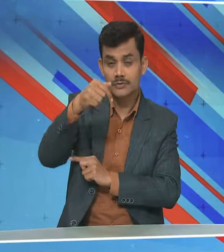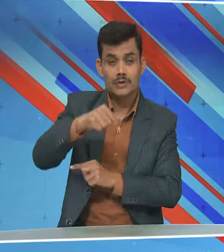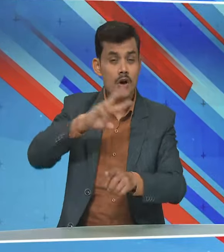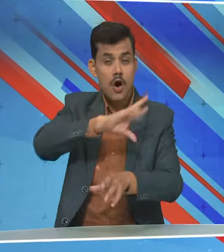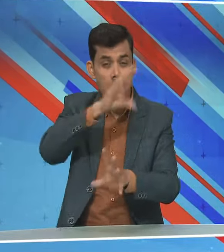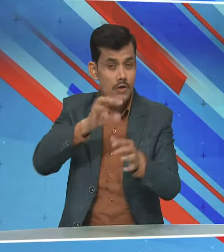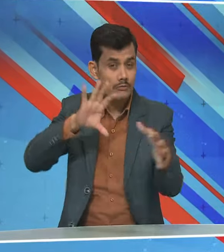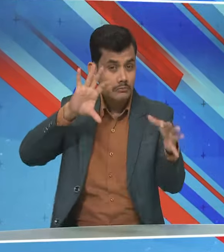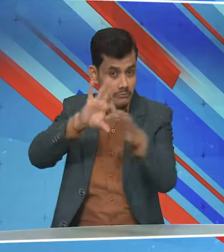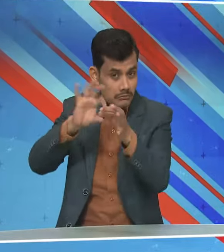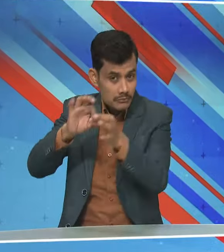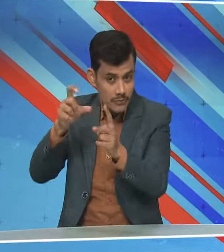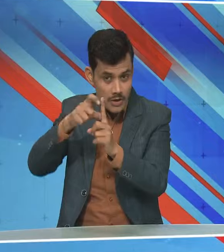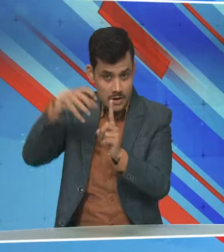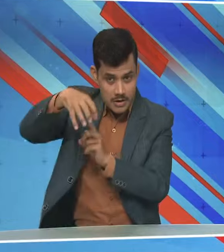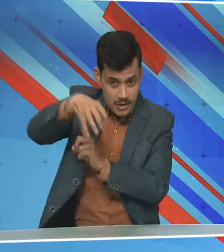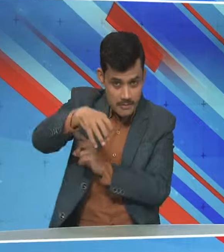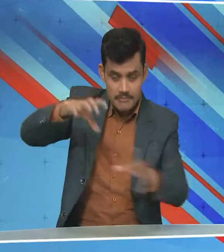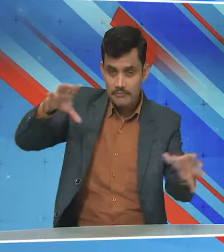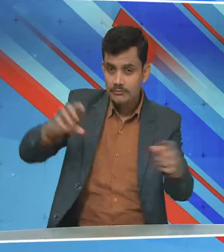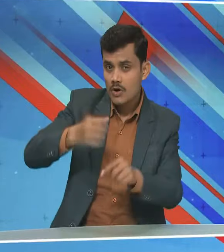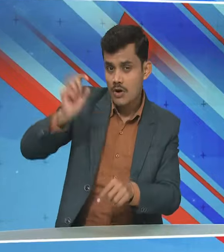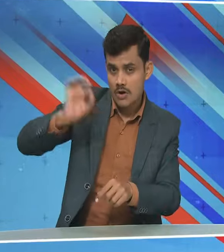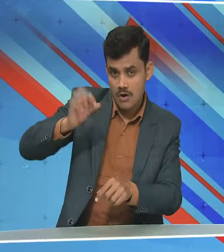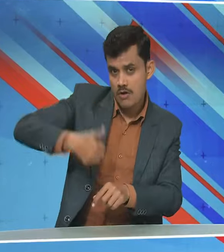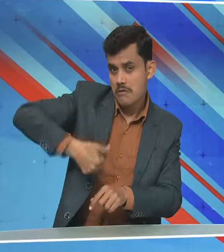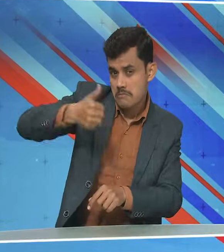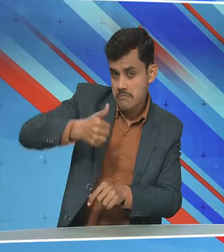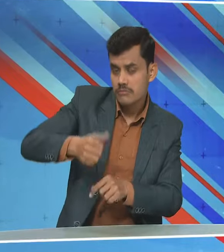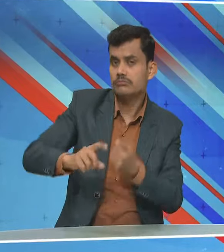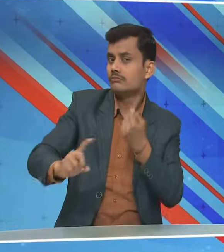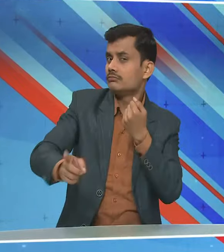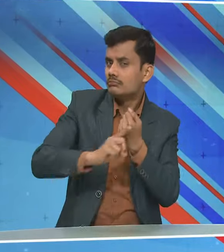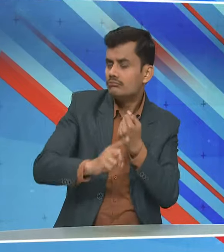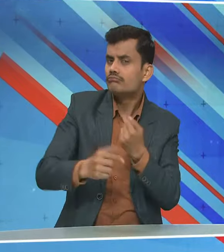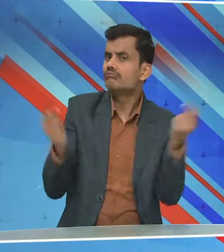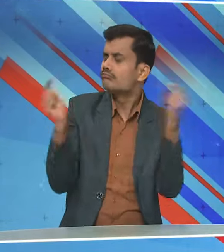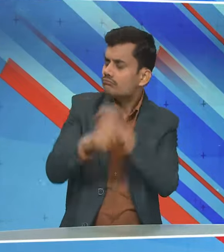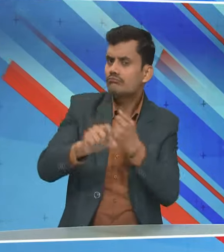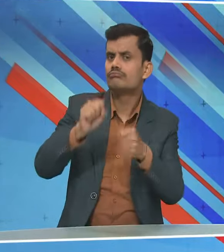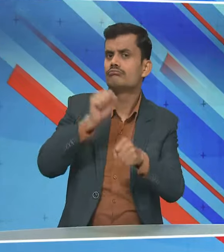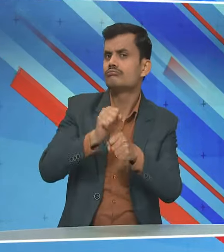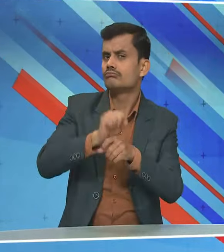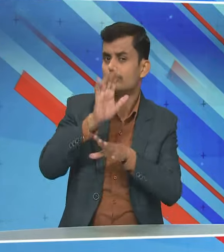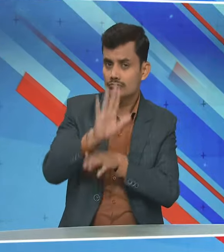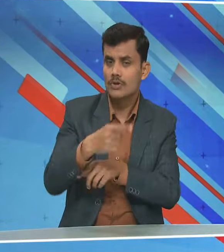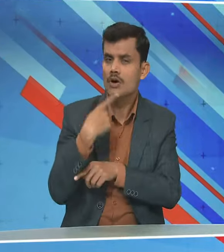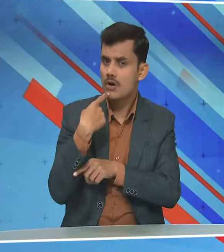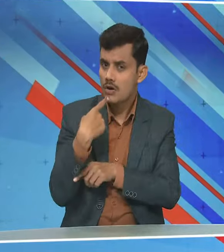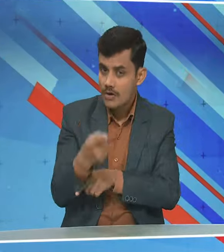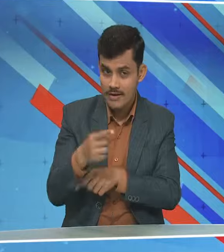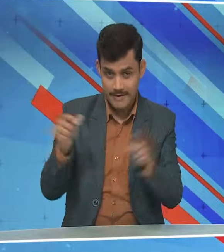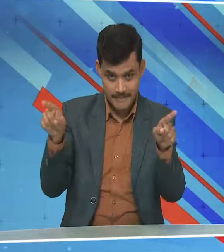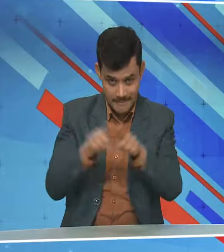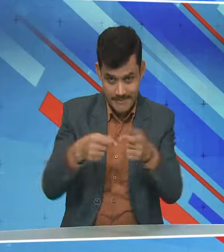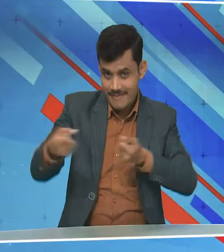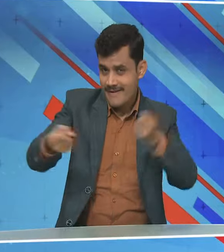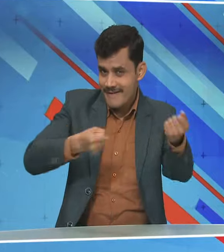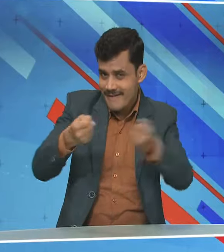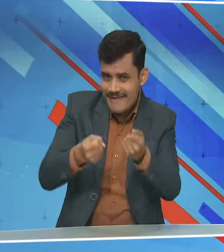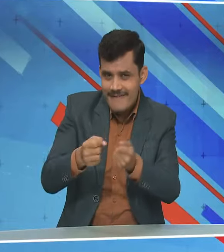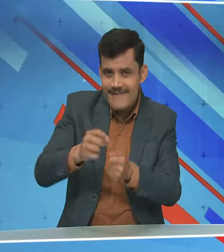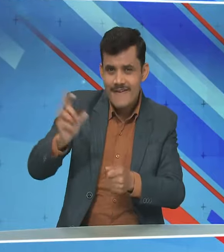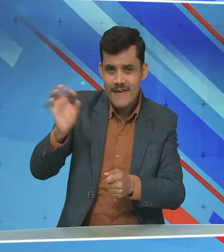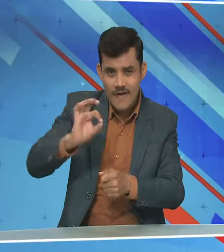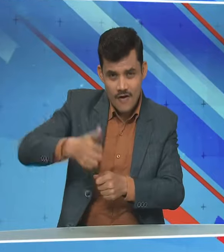जुड़े संबंदित विभाग के सभी अधिकारियों के खलाफ कारवाई के निर्देश दिये गए हैं इसके साथ ही परिवहन विभाग को दोशियों के